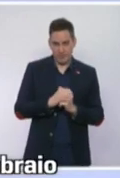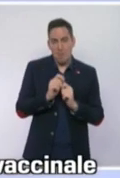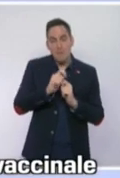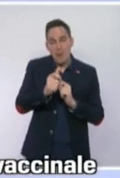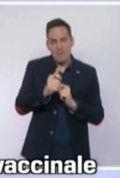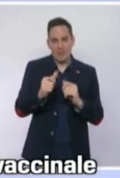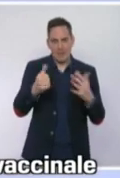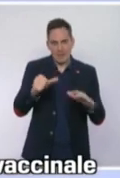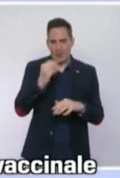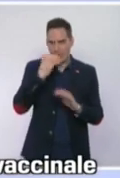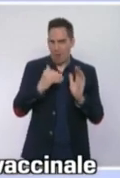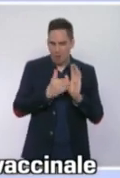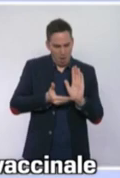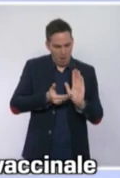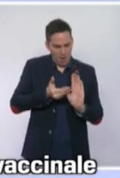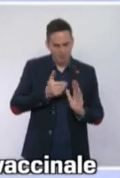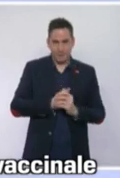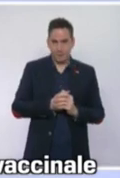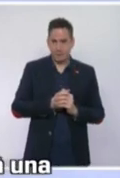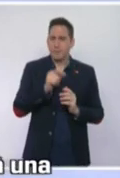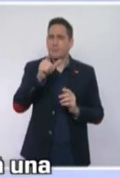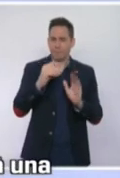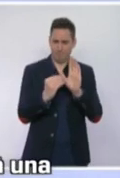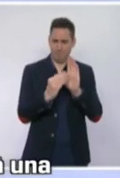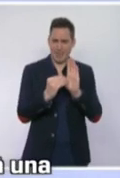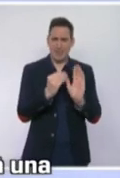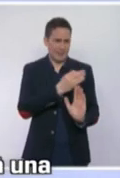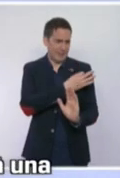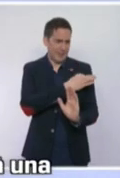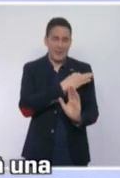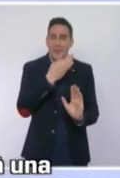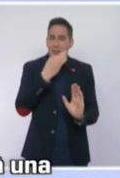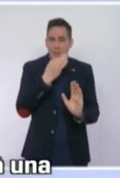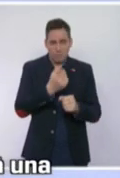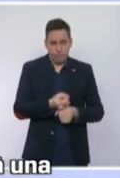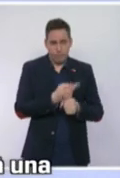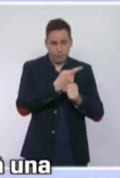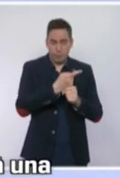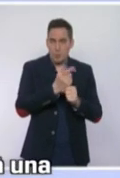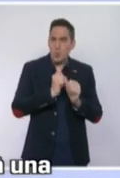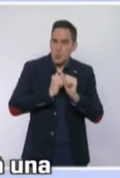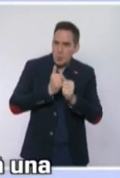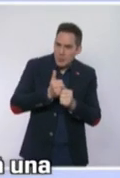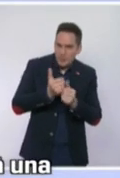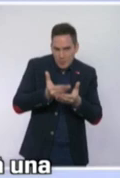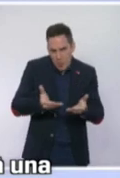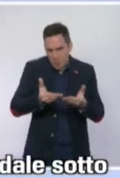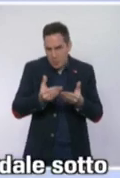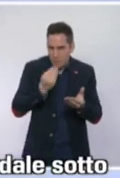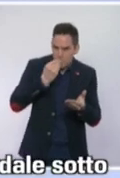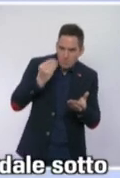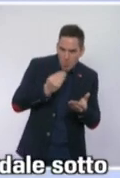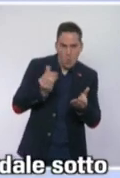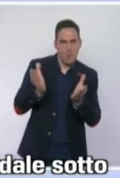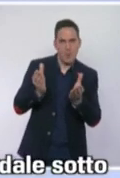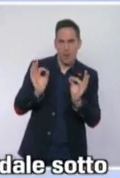février. J'ai toujours dit, s'agissant du pass vaccinal, que nous le lèverons dès lors qu'il y aura eu une normalisation de la situation à l'hôpital. C